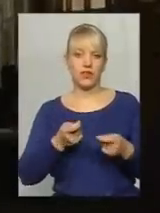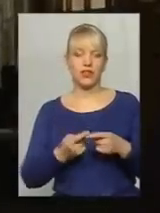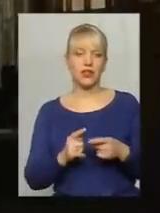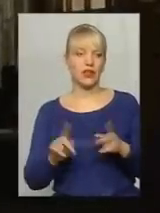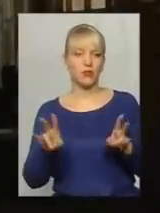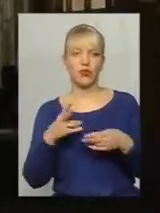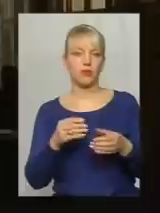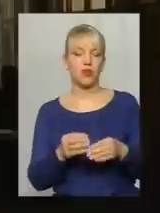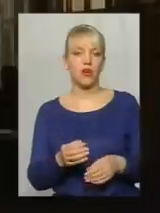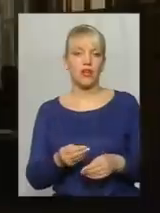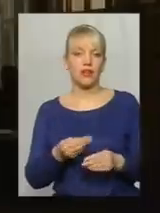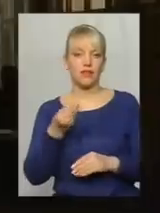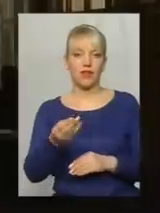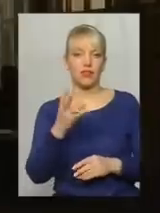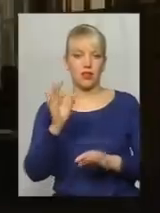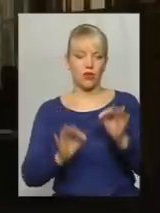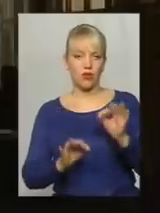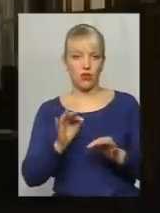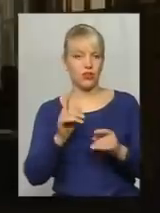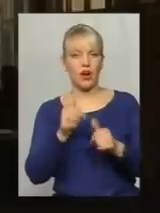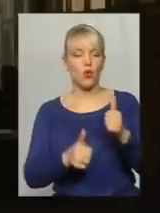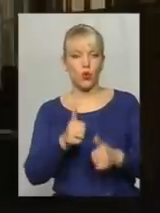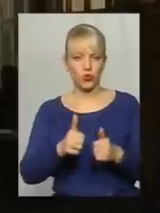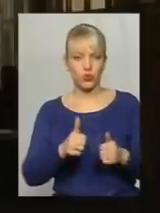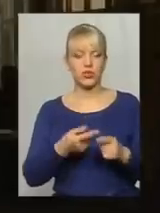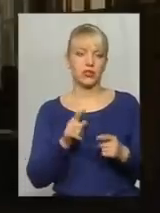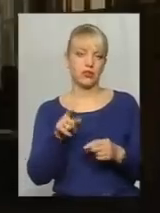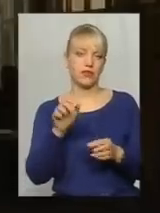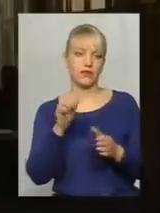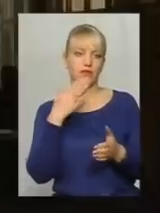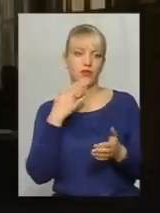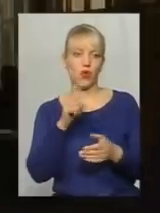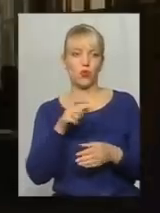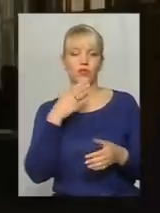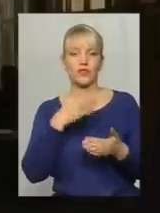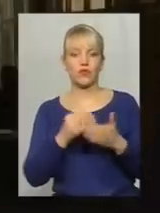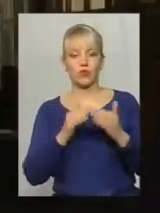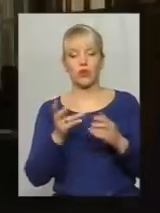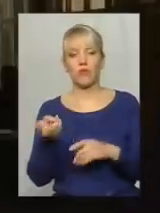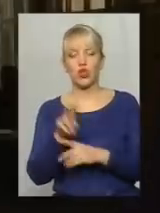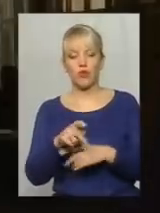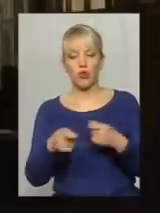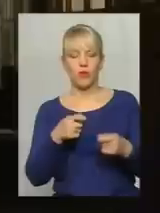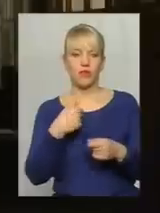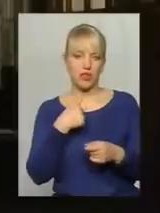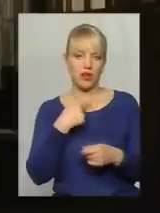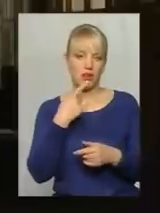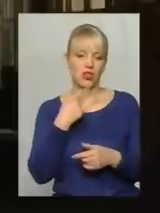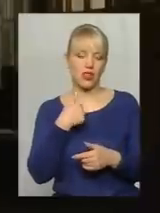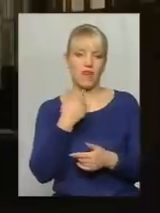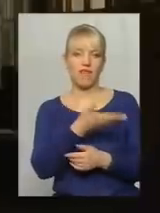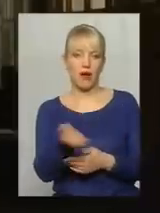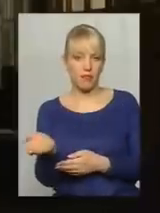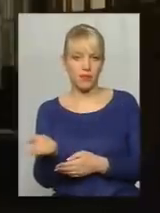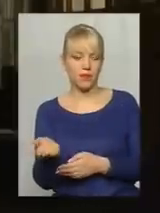конкурс виносити. Це люди можуть в своєму будинку, ну, прийшов управитель і каже, от я вам, там,